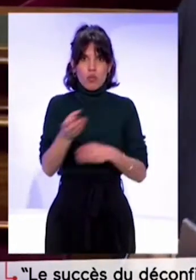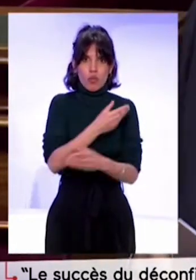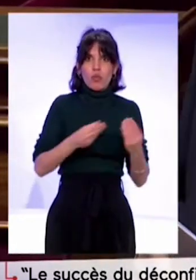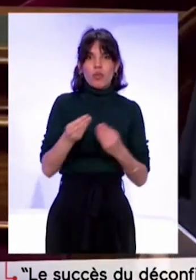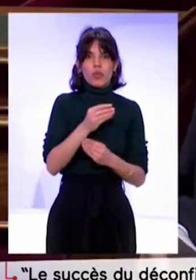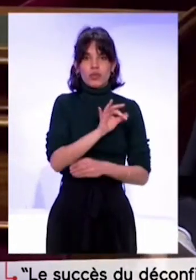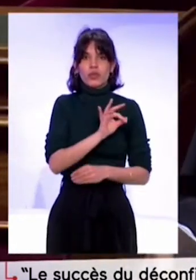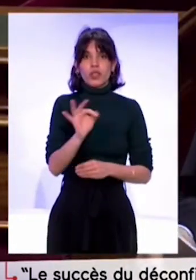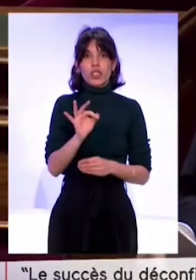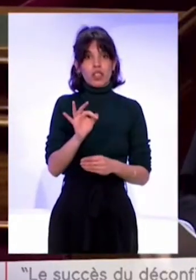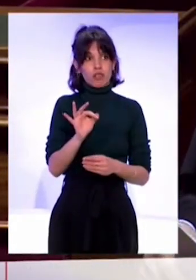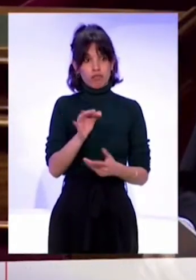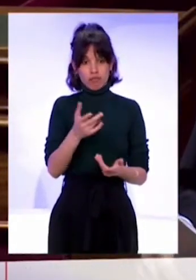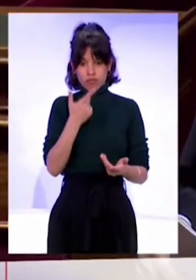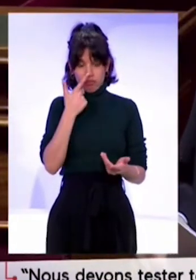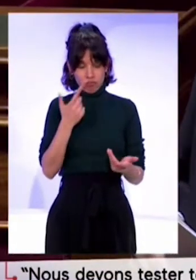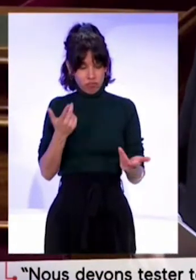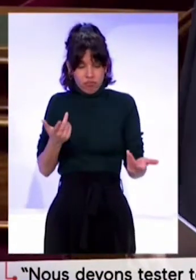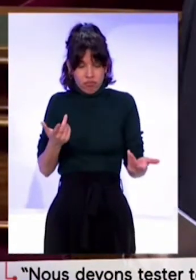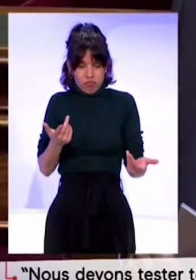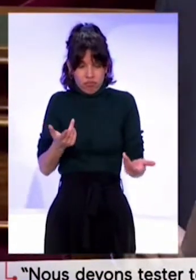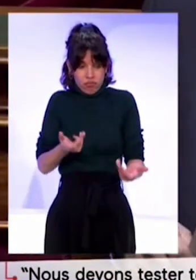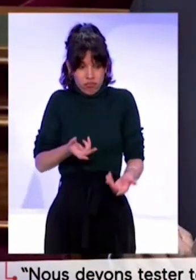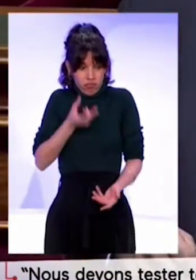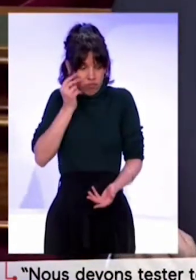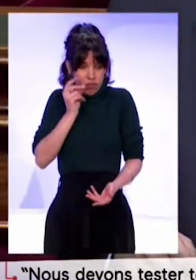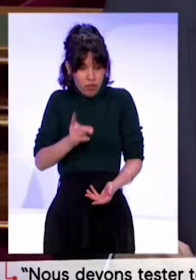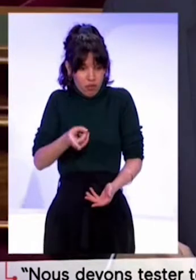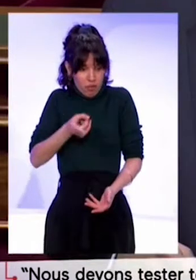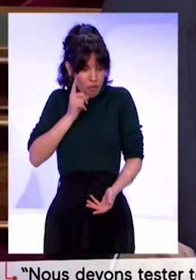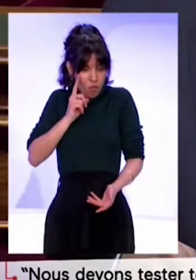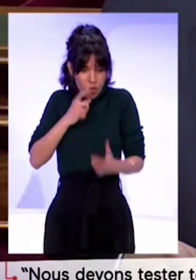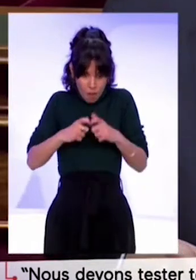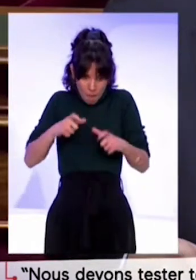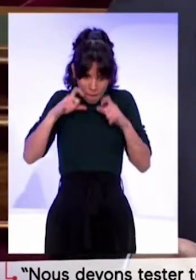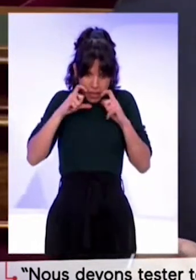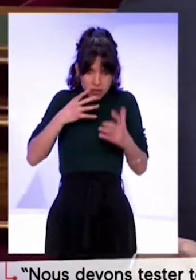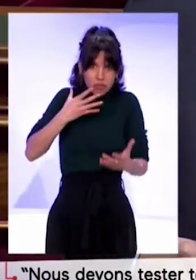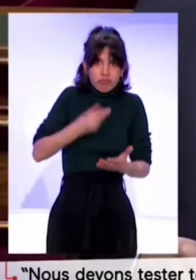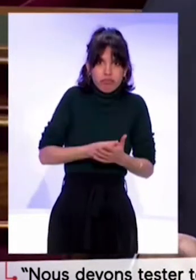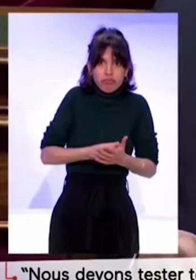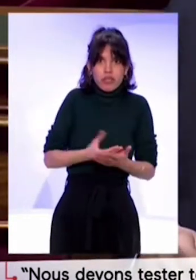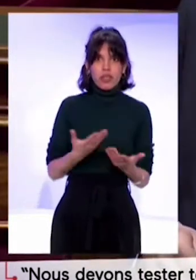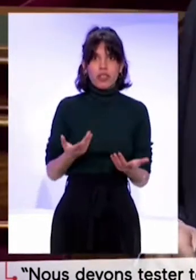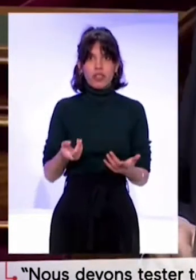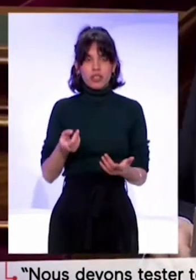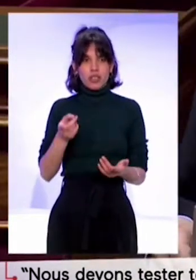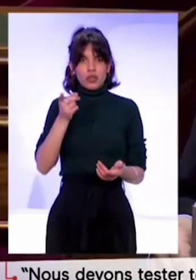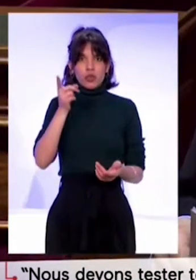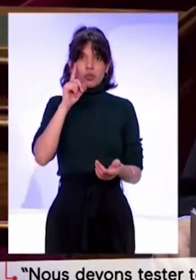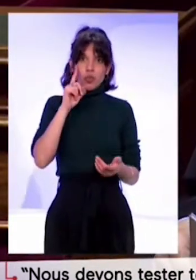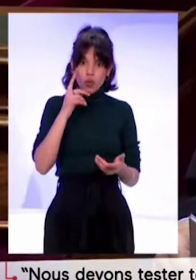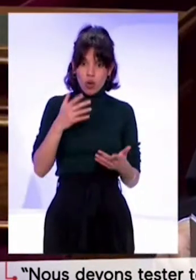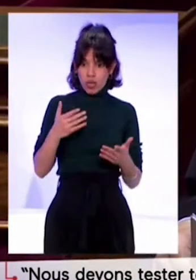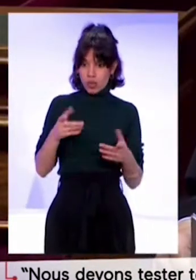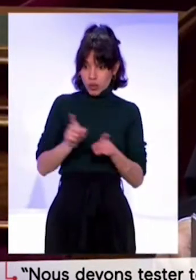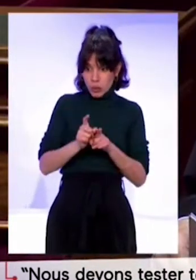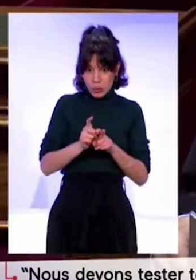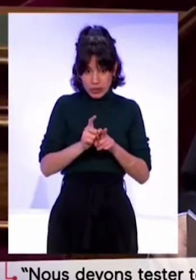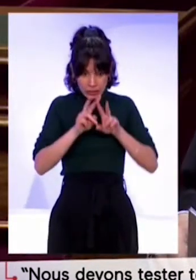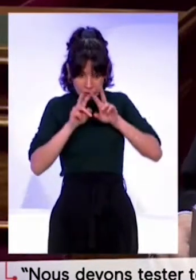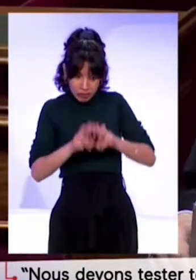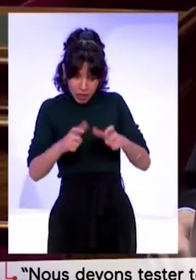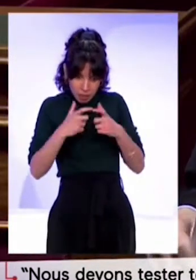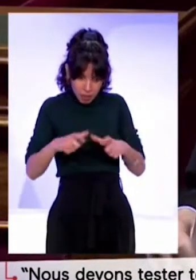large majorité, qui ne comprennent pas pourquoi nous n'avions pas beaucoup de masse, pourquoi on en a peu et pourquoi il est toujours difficile d'en trouver.